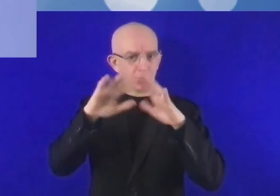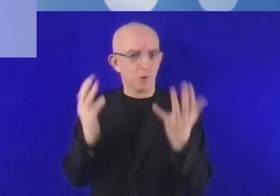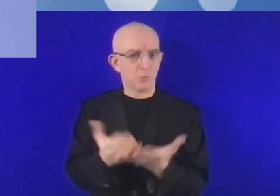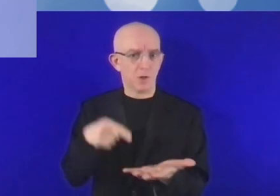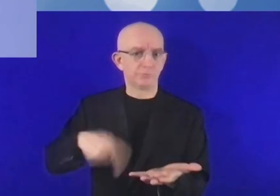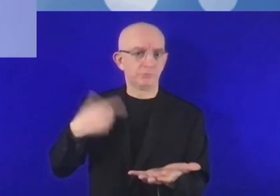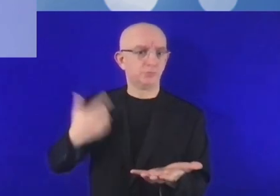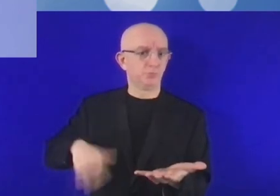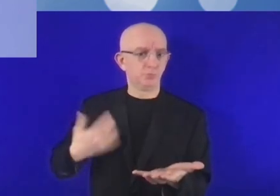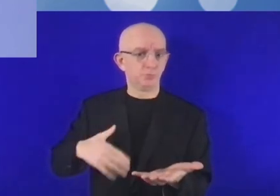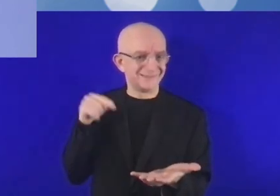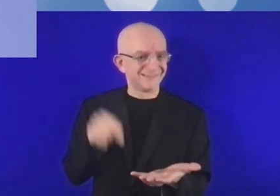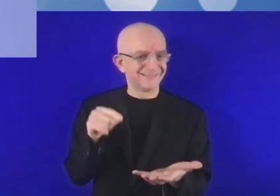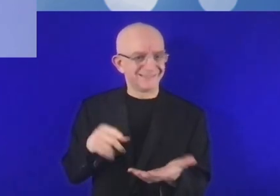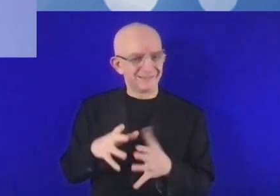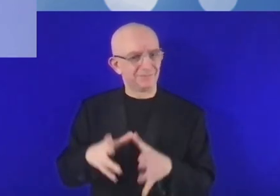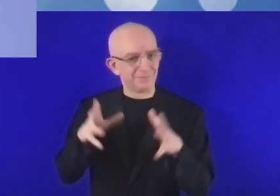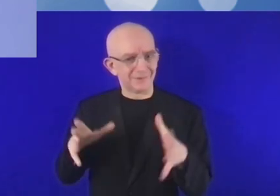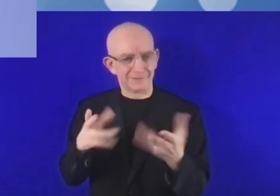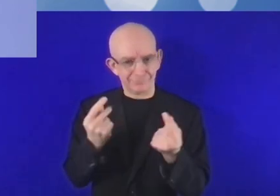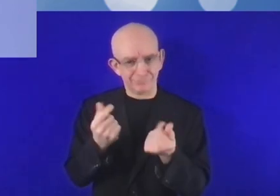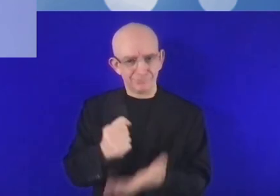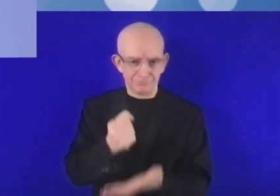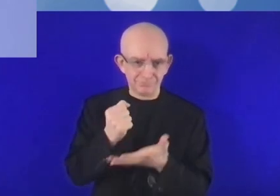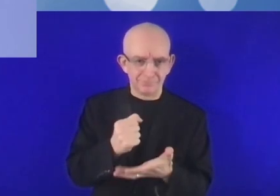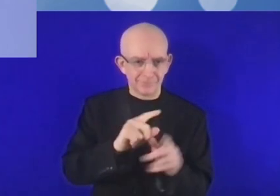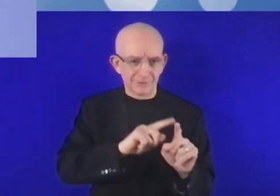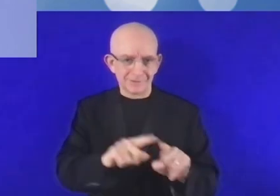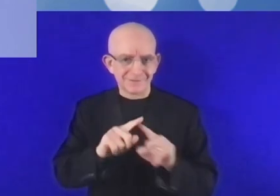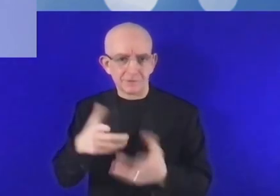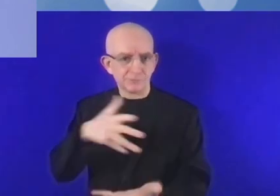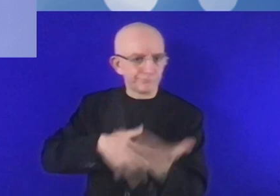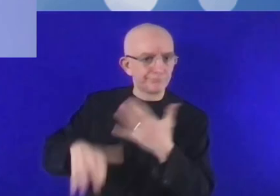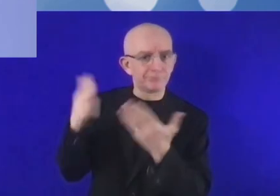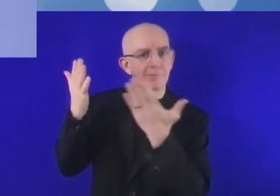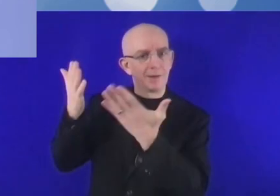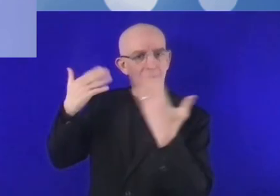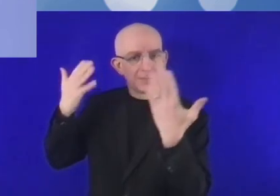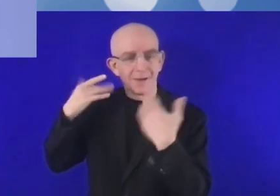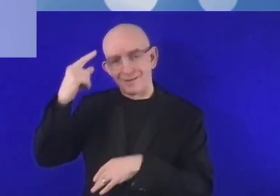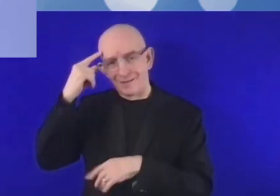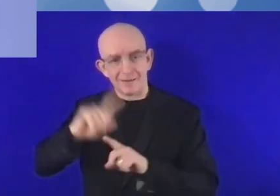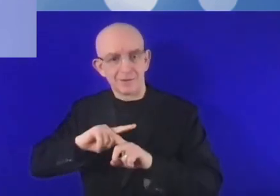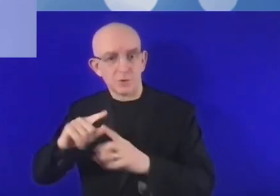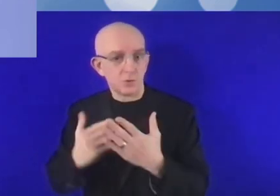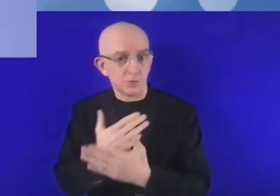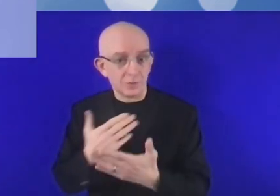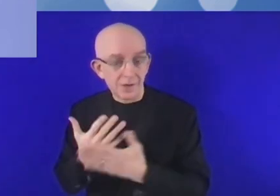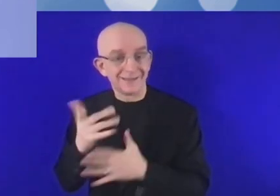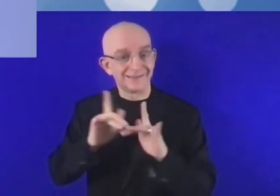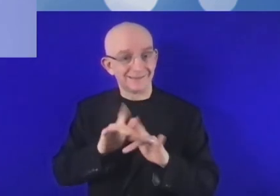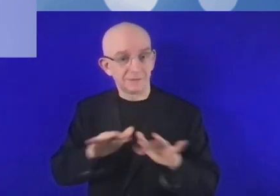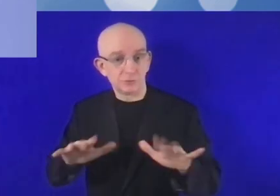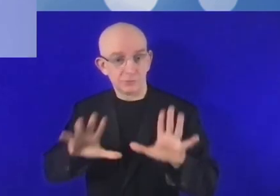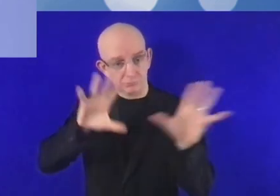Nous apportons des financements à l'innovation. Nous finançons l'adaptation au changement